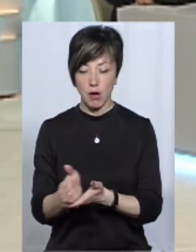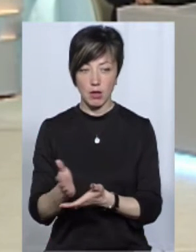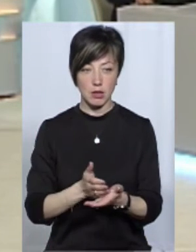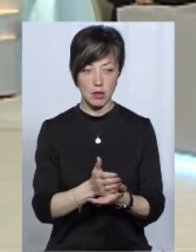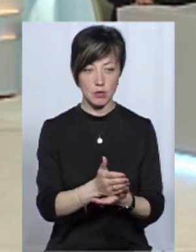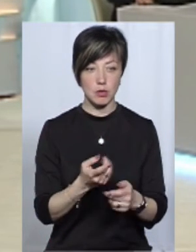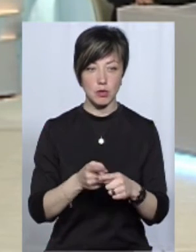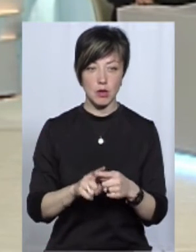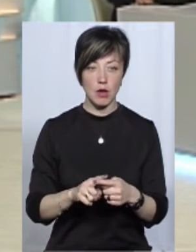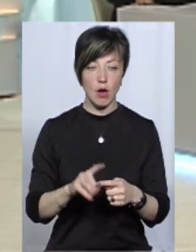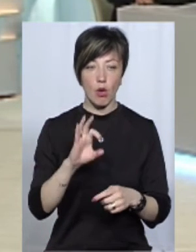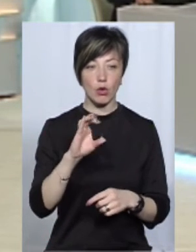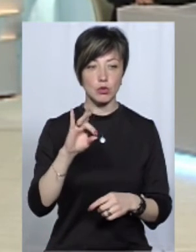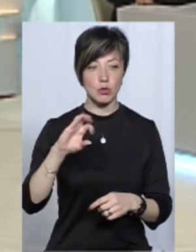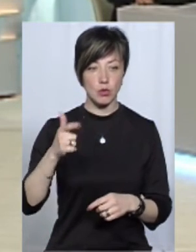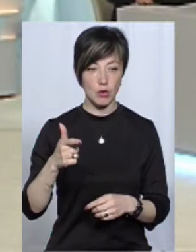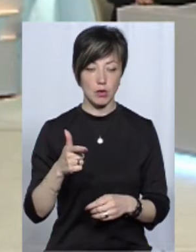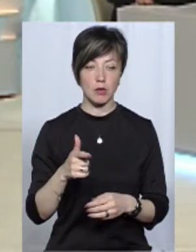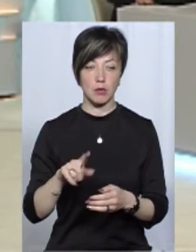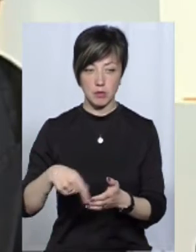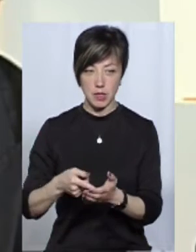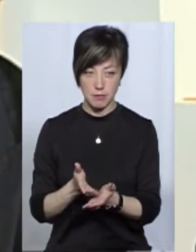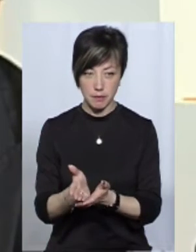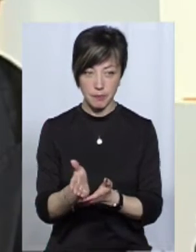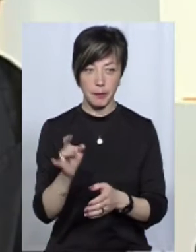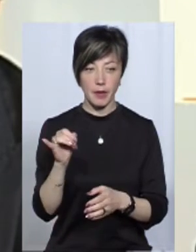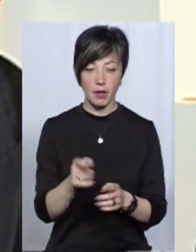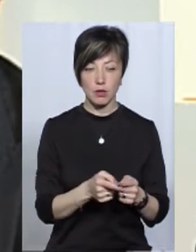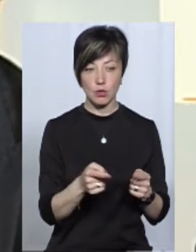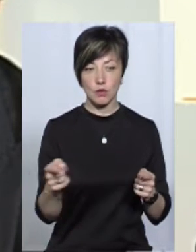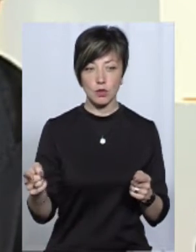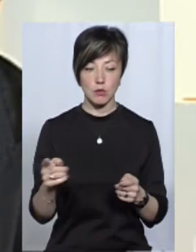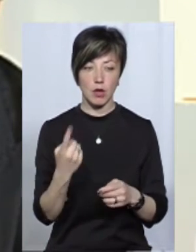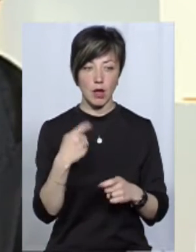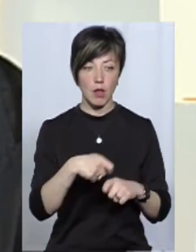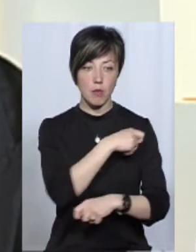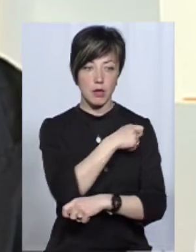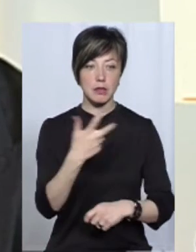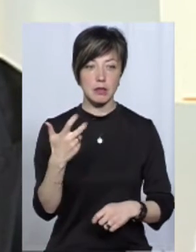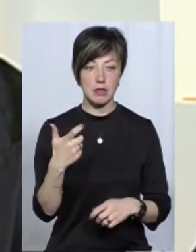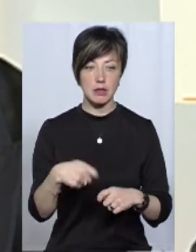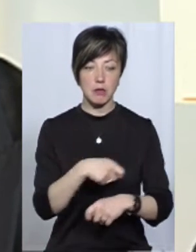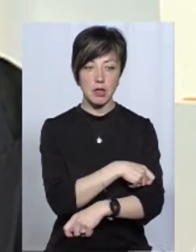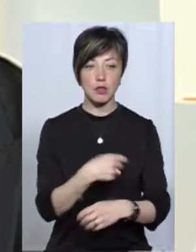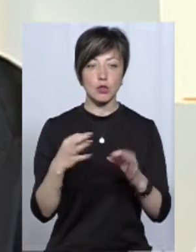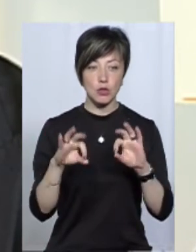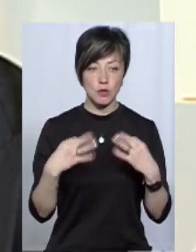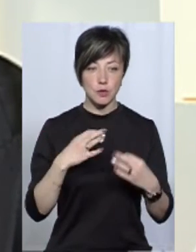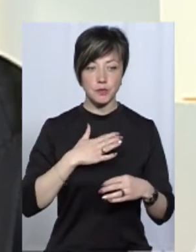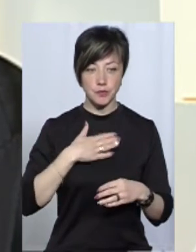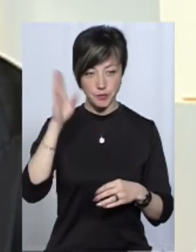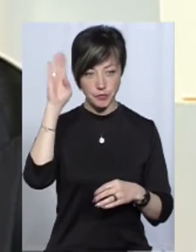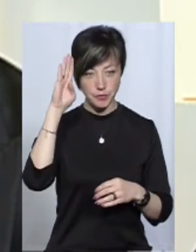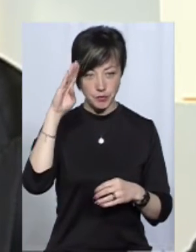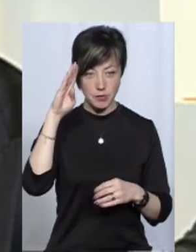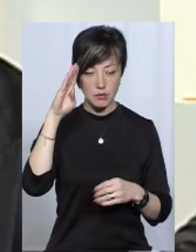яка направлена на сторону міста Острога і її довжина буде кілометр 300 метрів, яка дозволить нашу воду, та